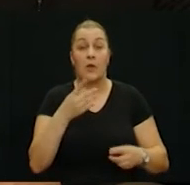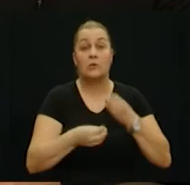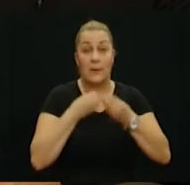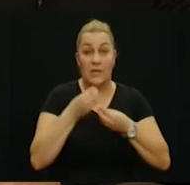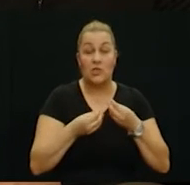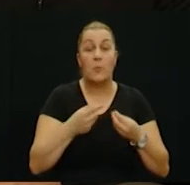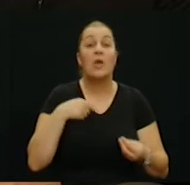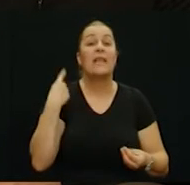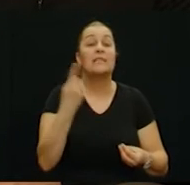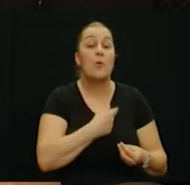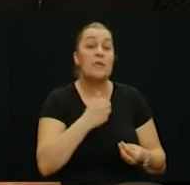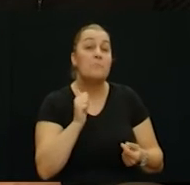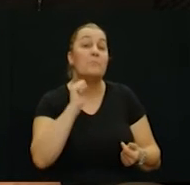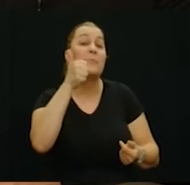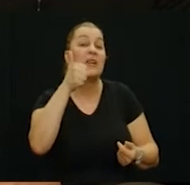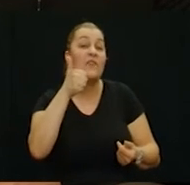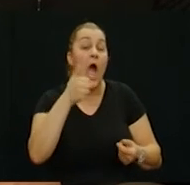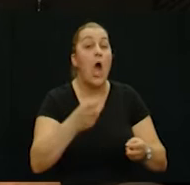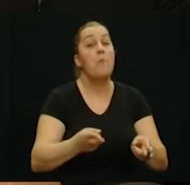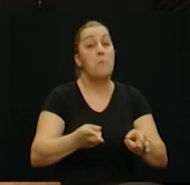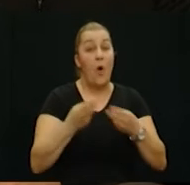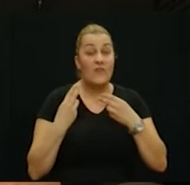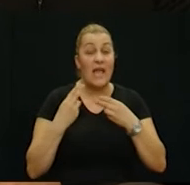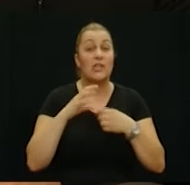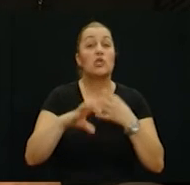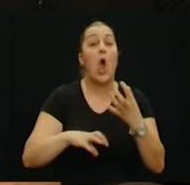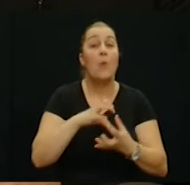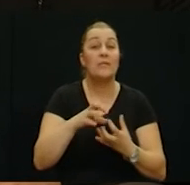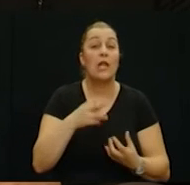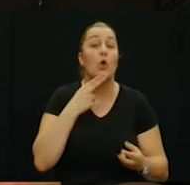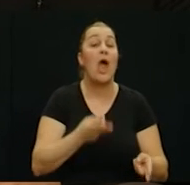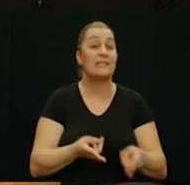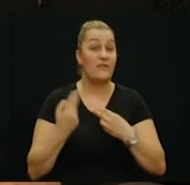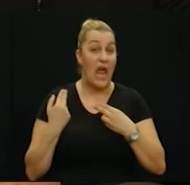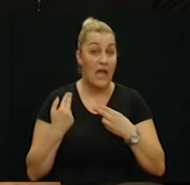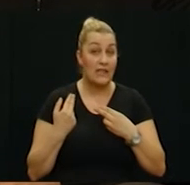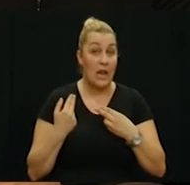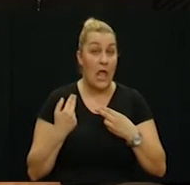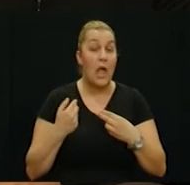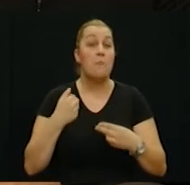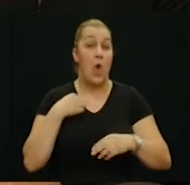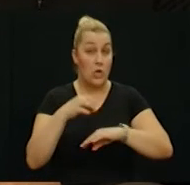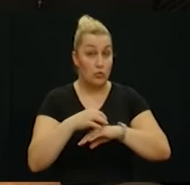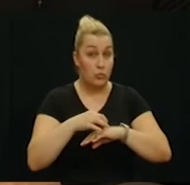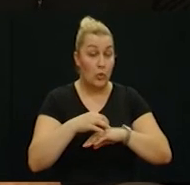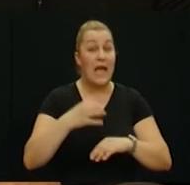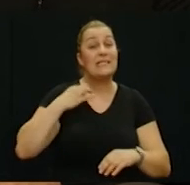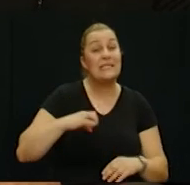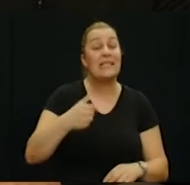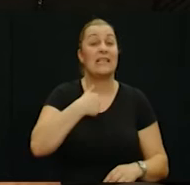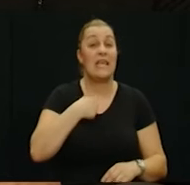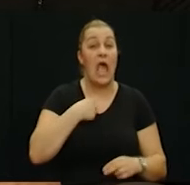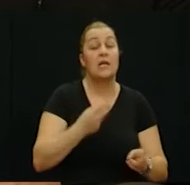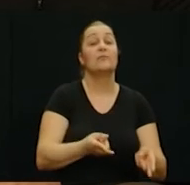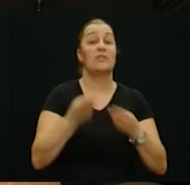ilustirati pričom da smo mi prva povratnička obitelj koja se vratila u Vukovar znači supruga sin